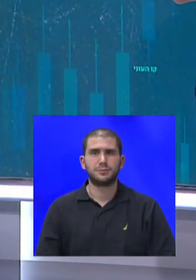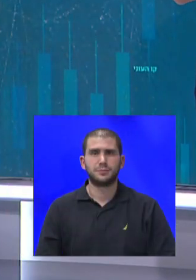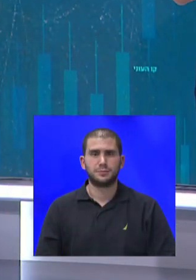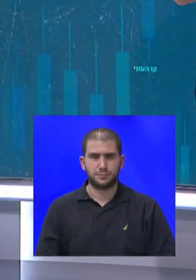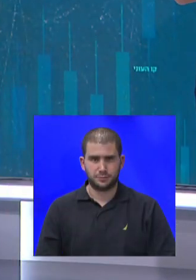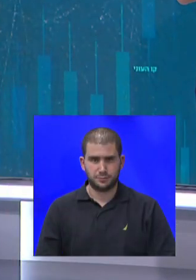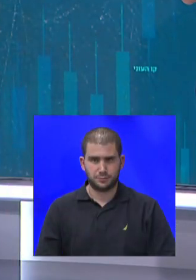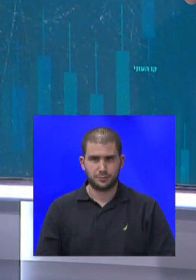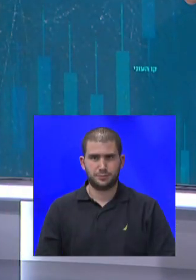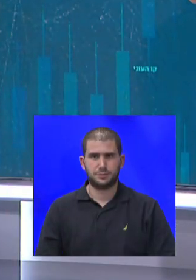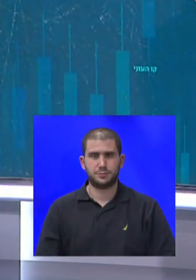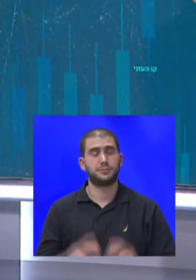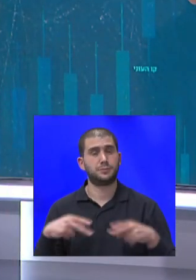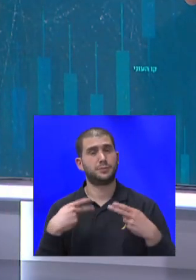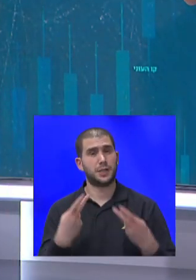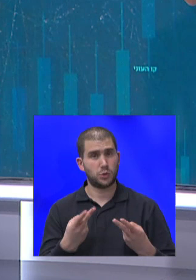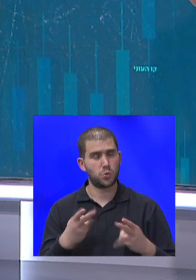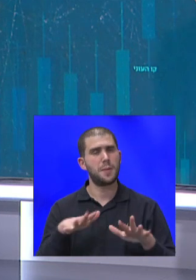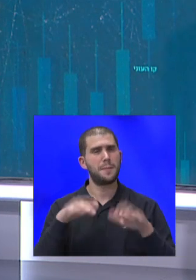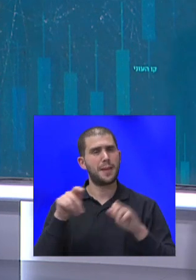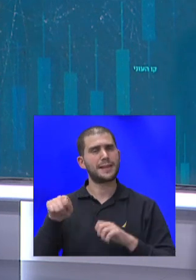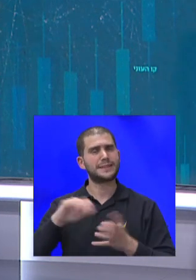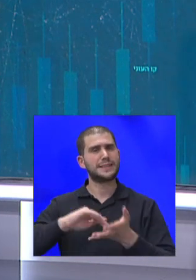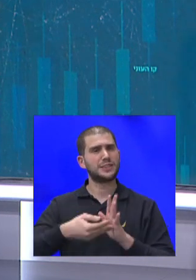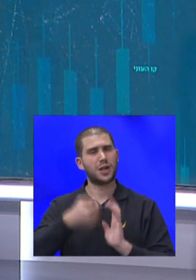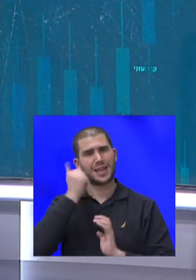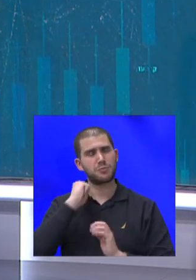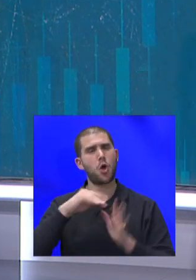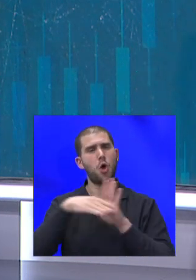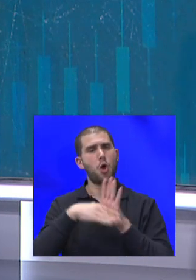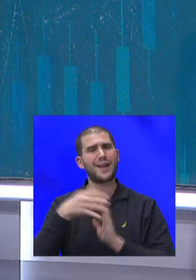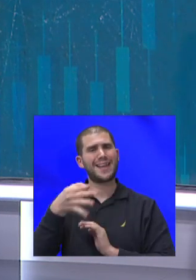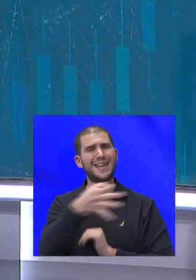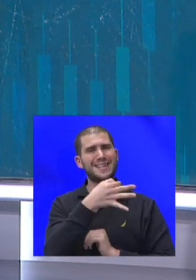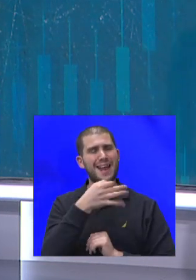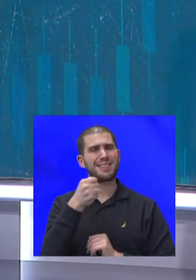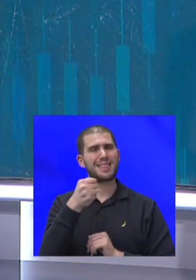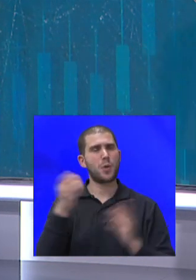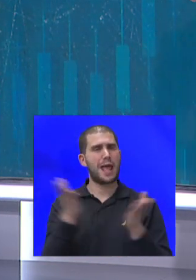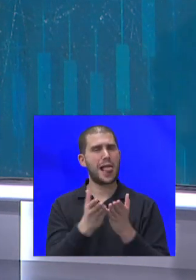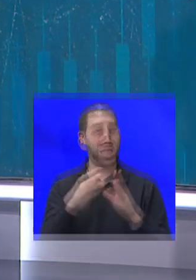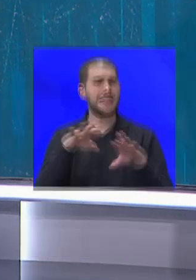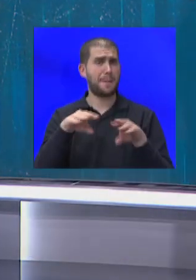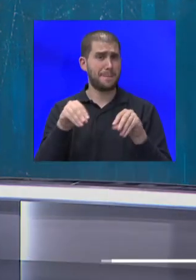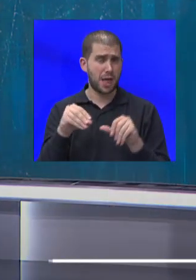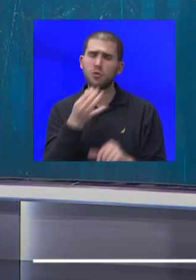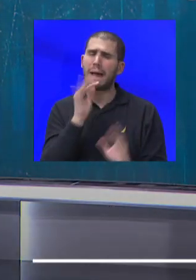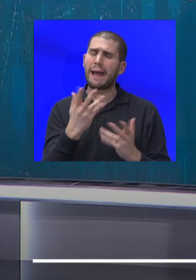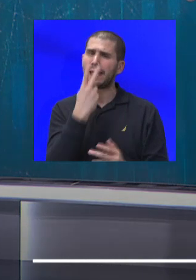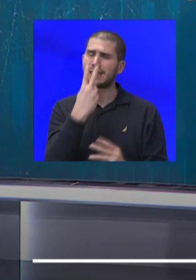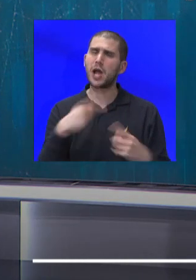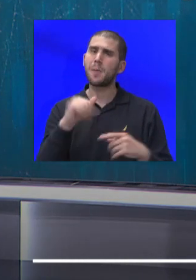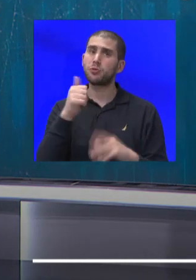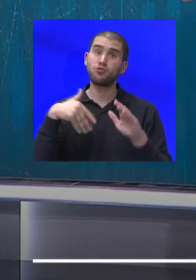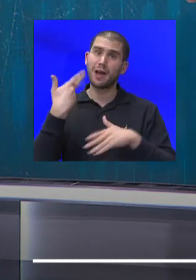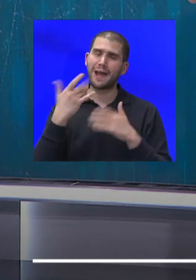חזרנו. מליאת הכנסת ישרהם, יש את חוק יהיה התיירות בעלת ובים המלח. אז איך נראה היום הראשון שאחרי החקיקה, עד